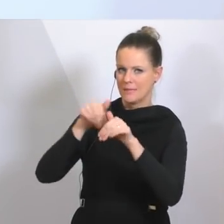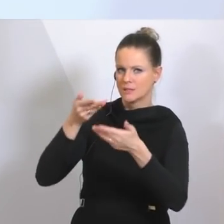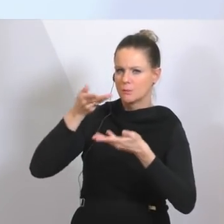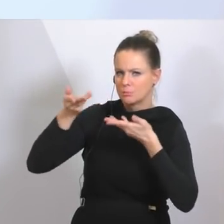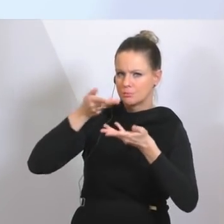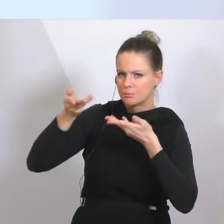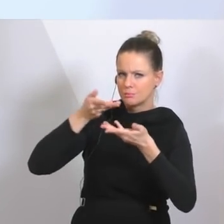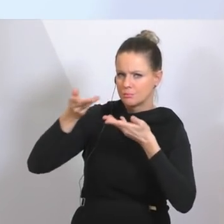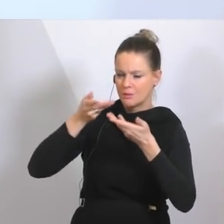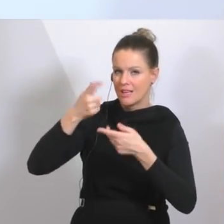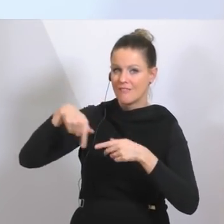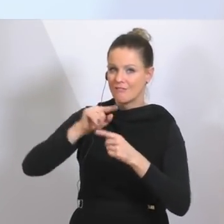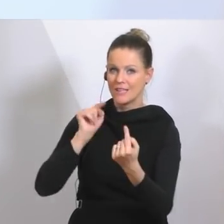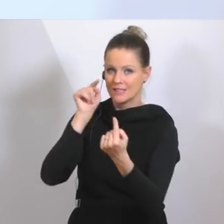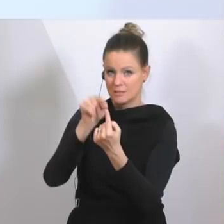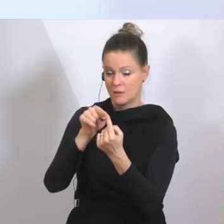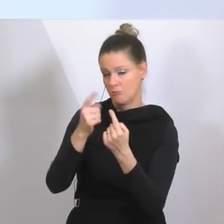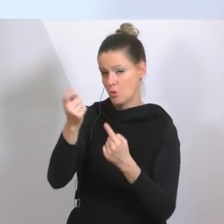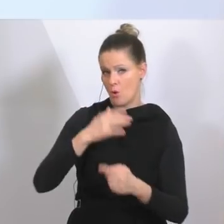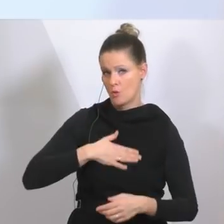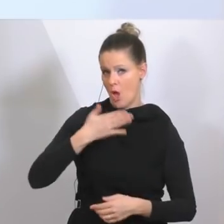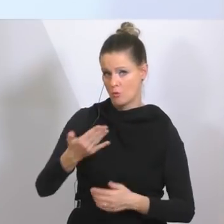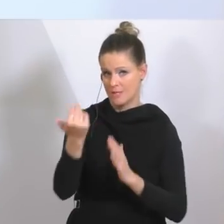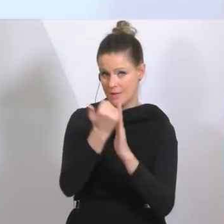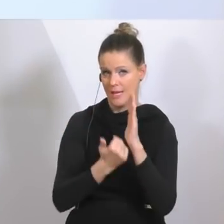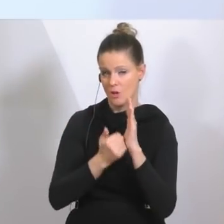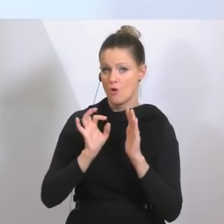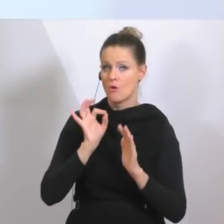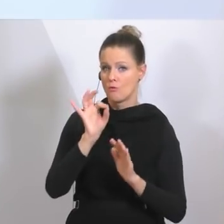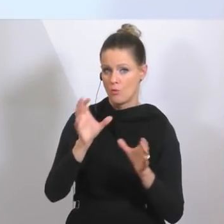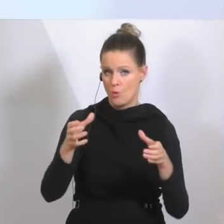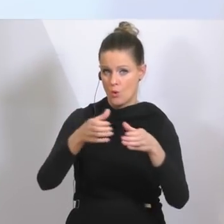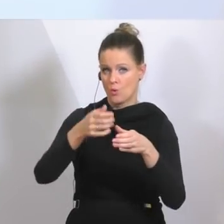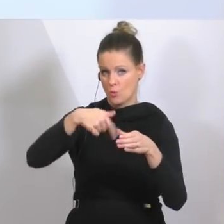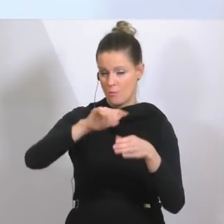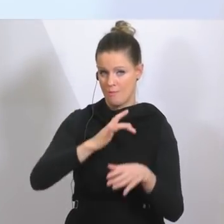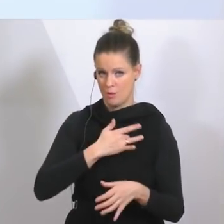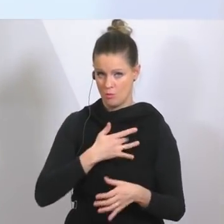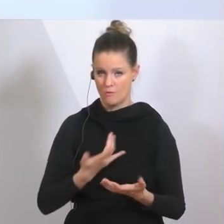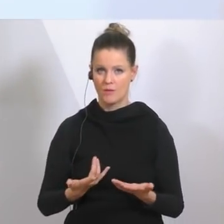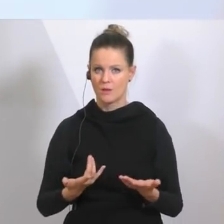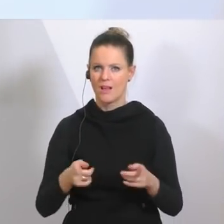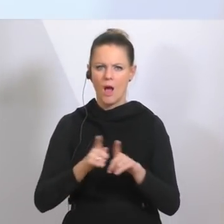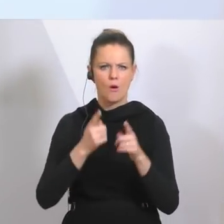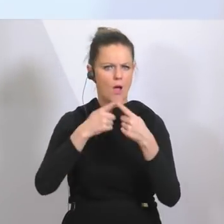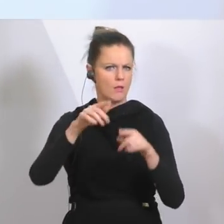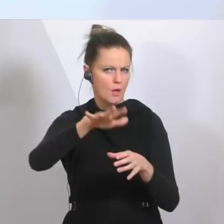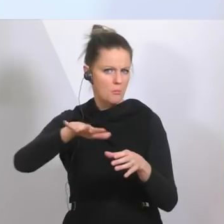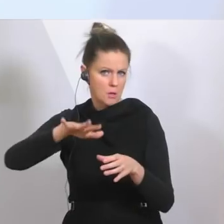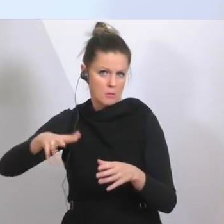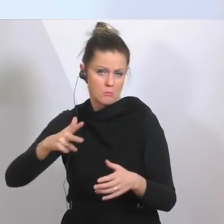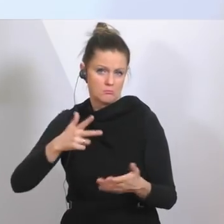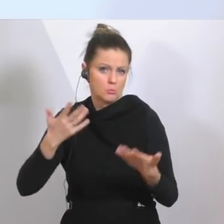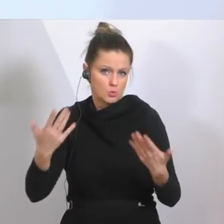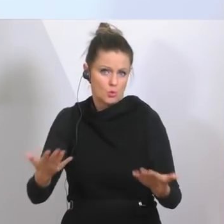Ziel, dass wir zu Ausnahmeregelungen kommen für diese Bevölkerungsgruppe. Auch das ist ja in anderen Bereichen durchaus die